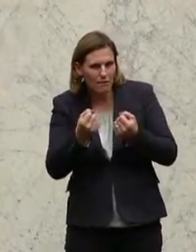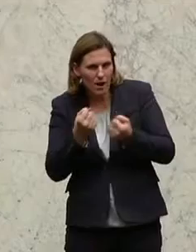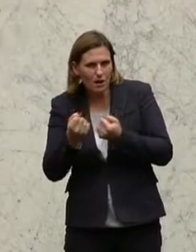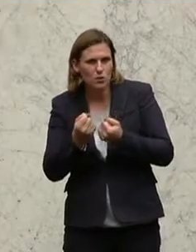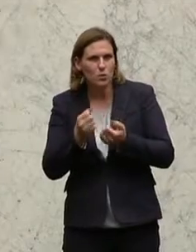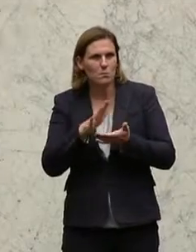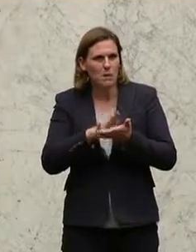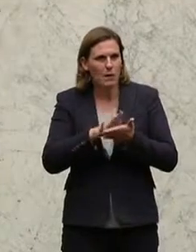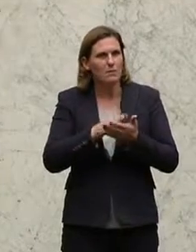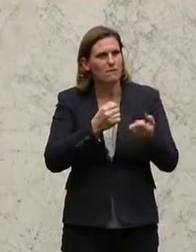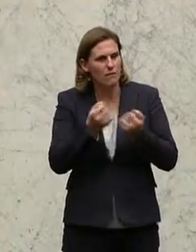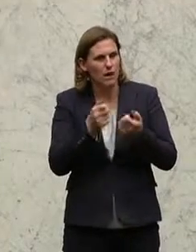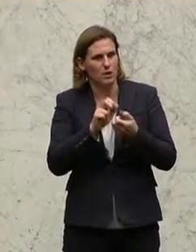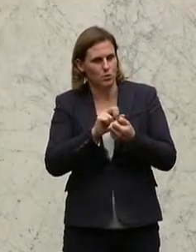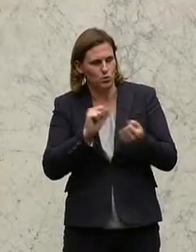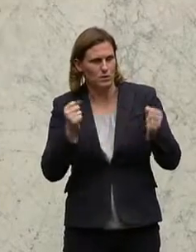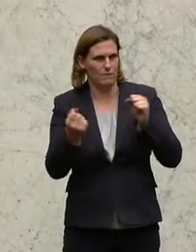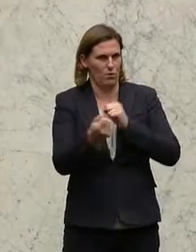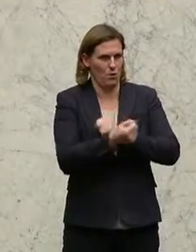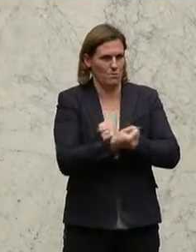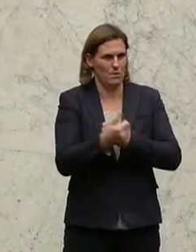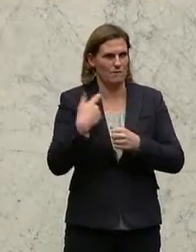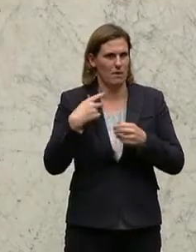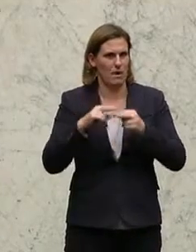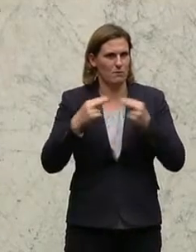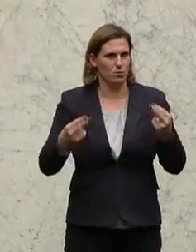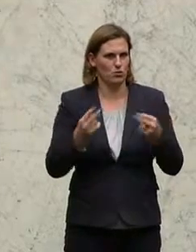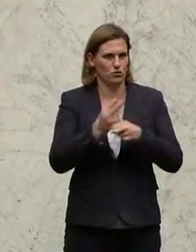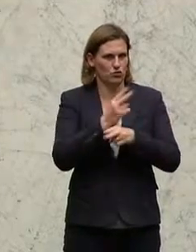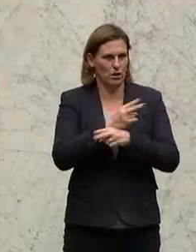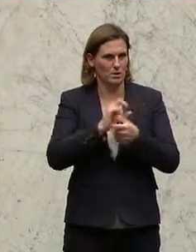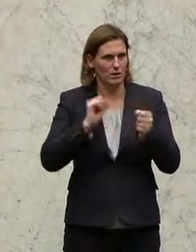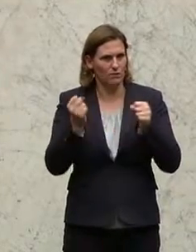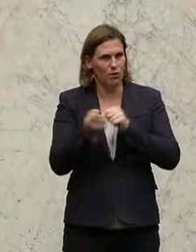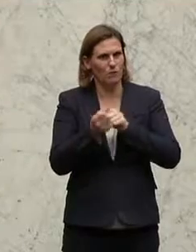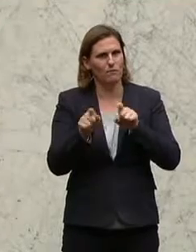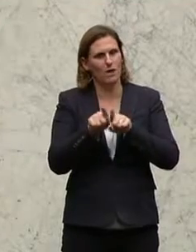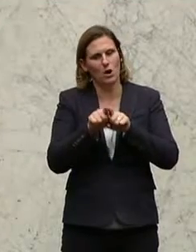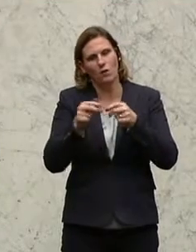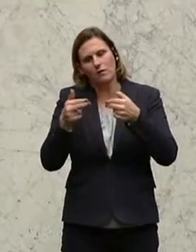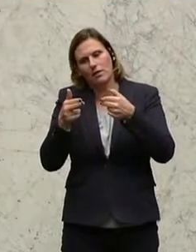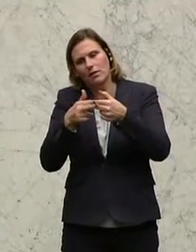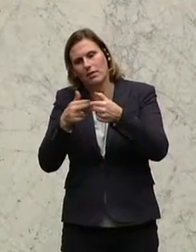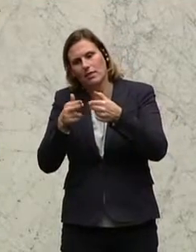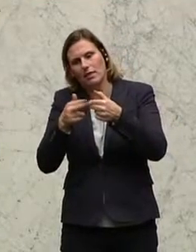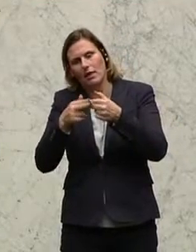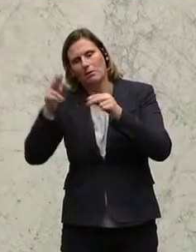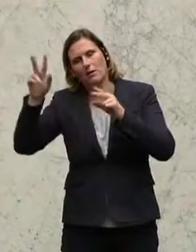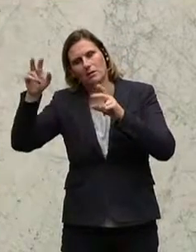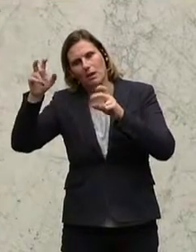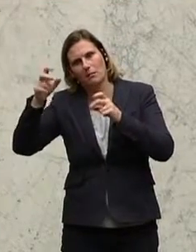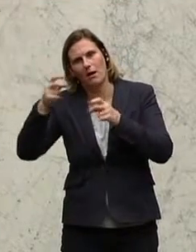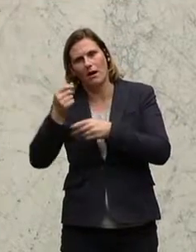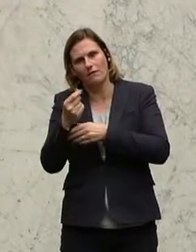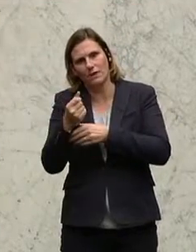Verwaltungsreform sein. Die Bundesstaatsreform war jetzt auch so ein Nebenkapitel, Anklang beim Finanzausgleich, ist wieder auf der